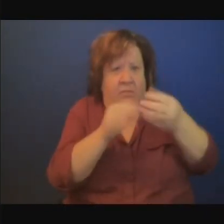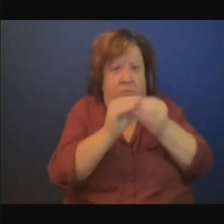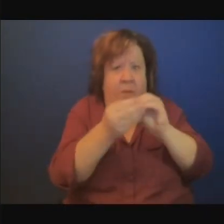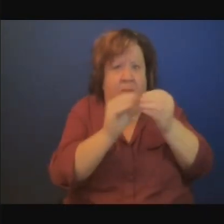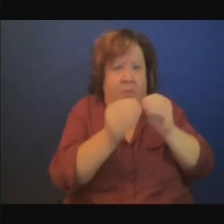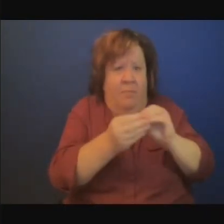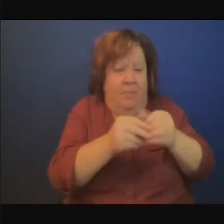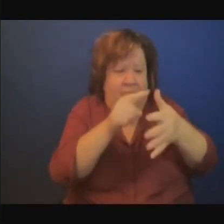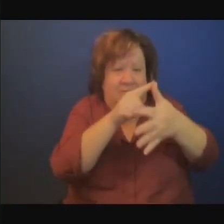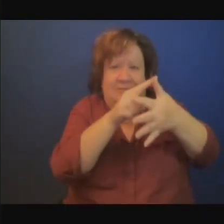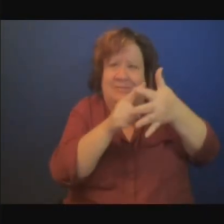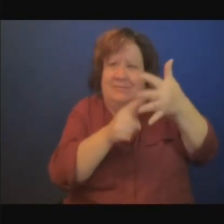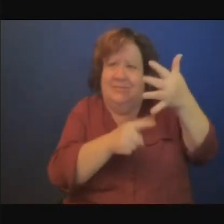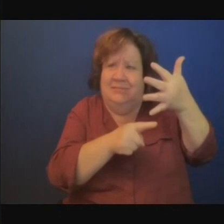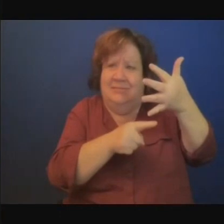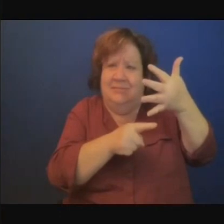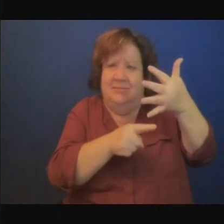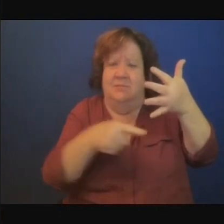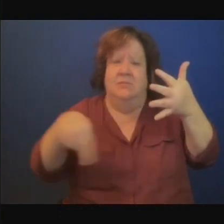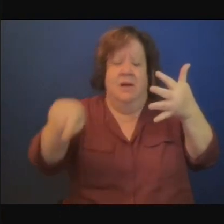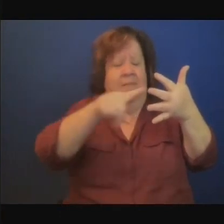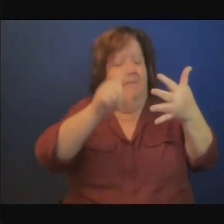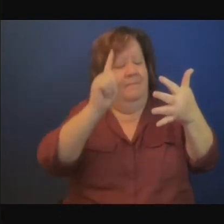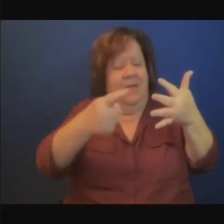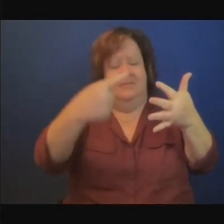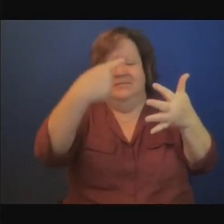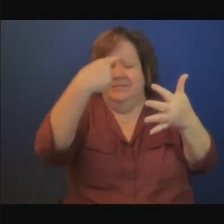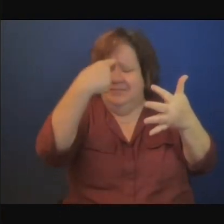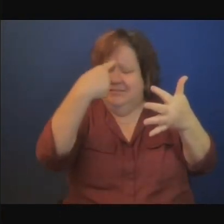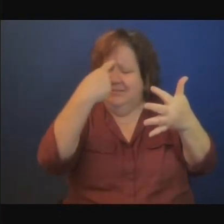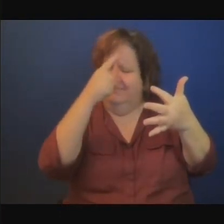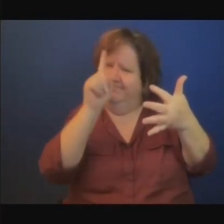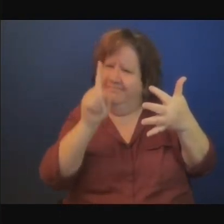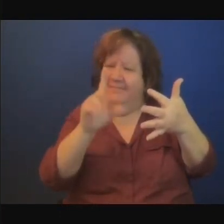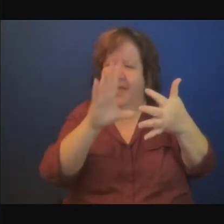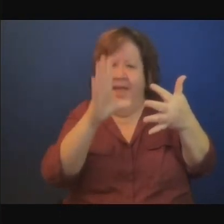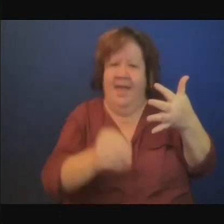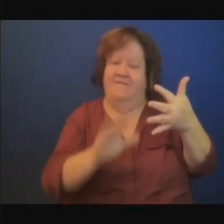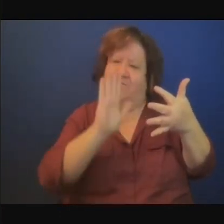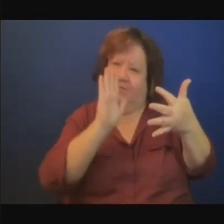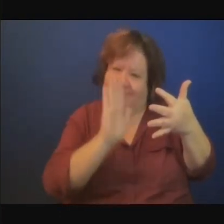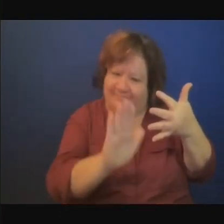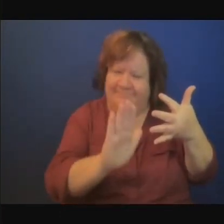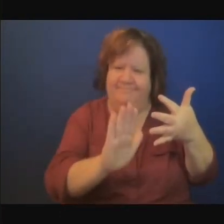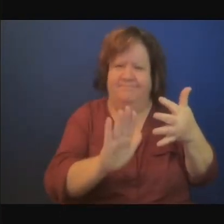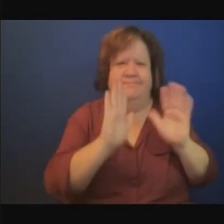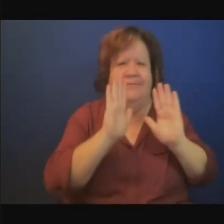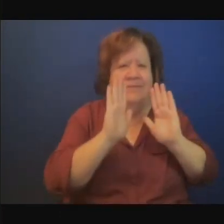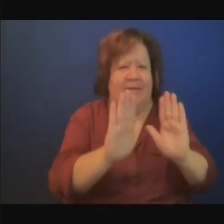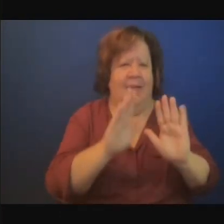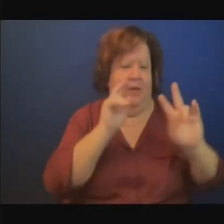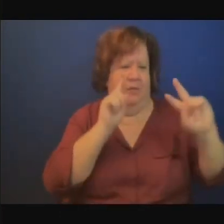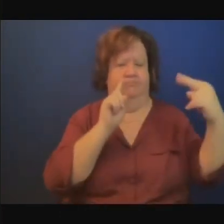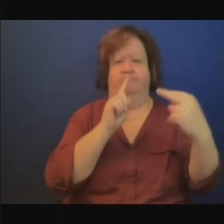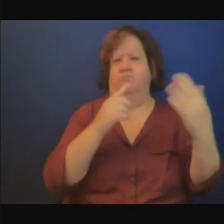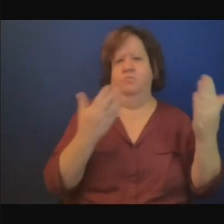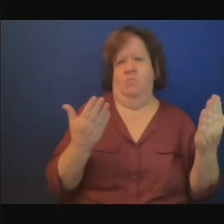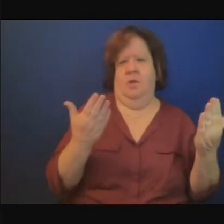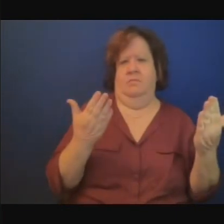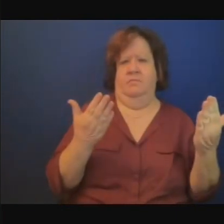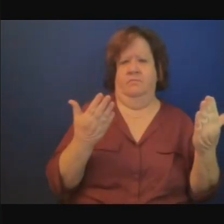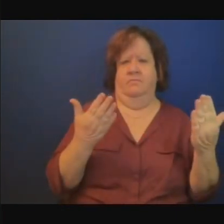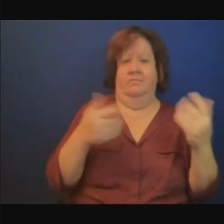sensibiliser les Africains aux